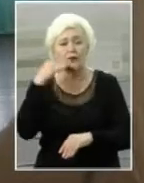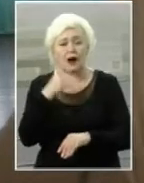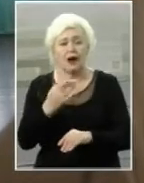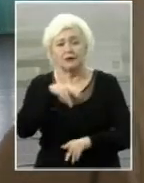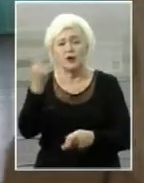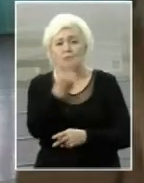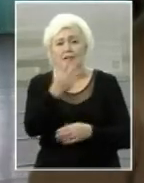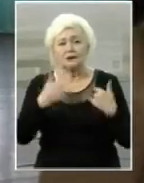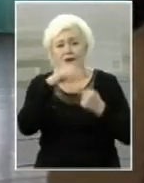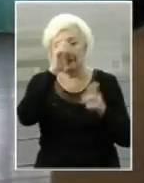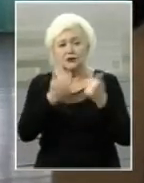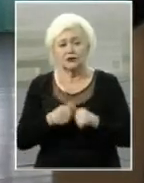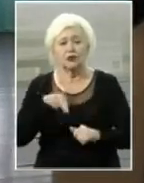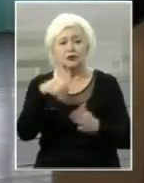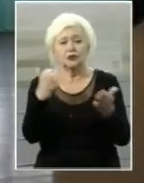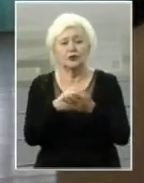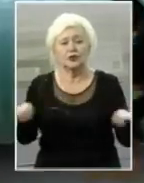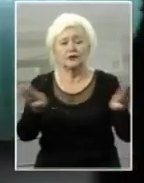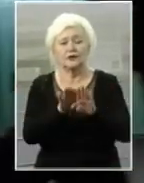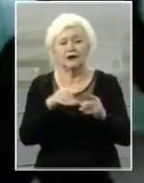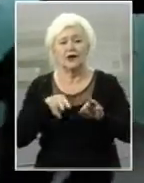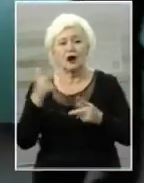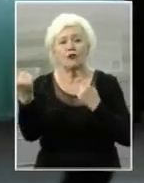нашої держави, але пройшли до фіналу одиниці.